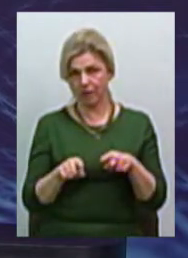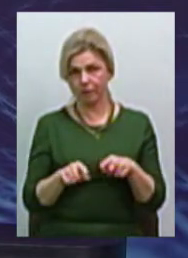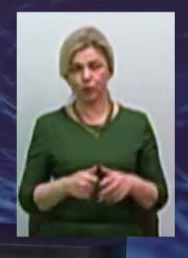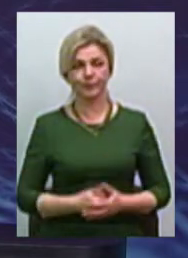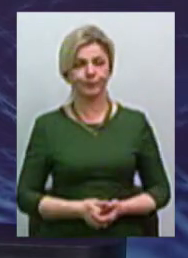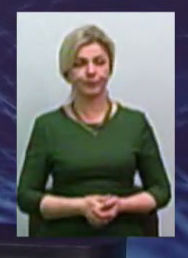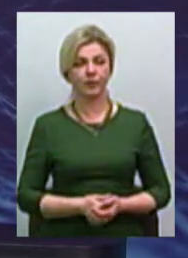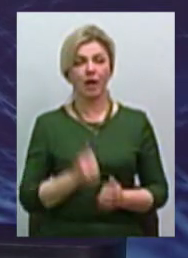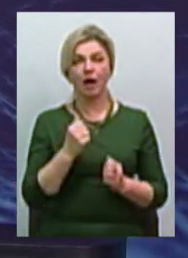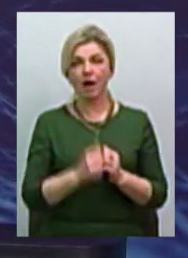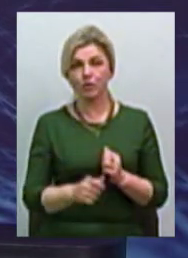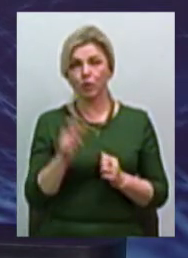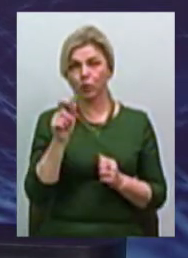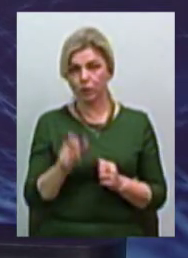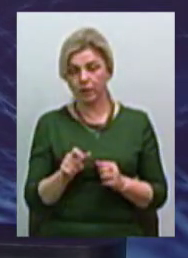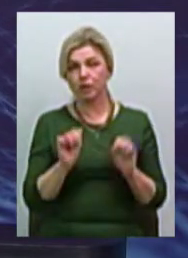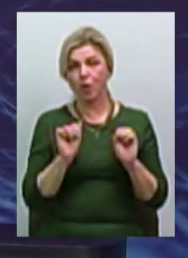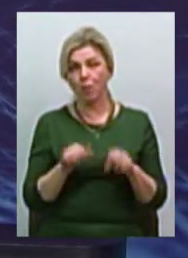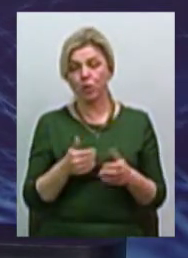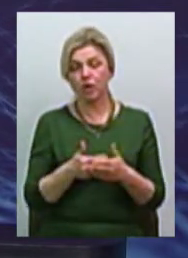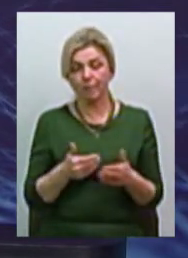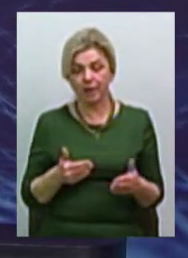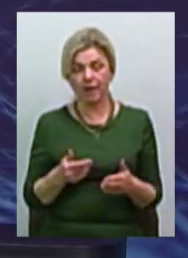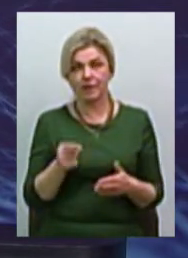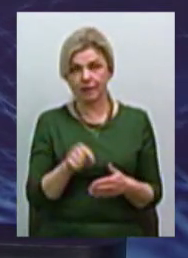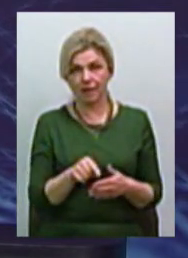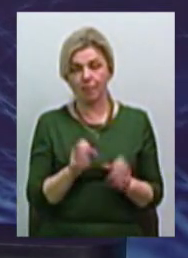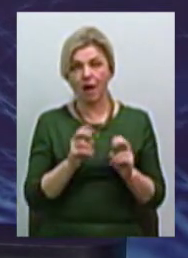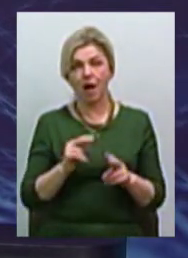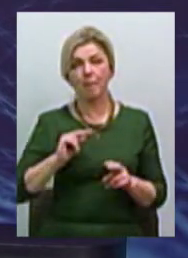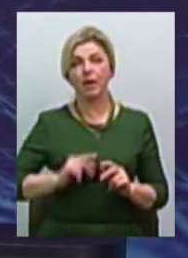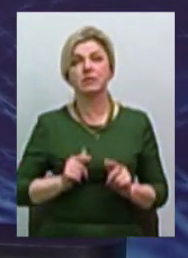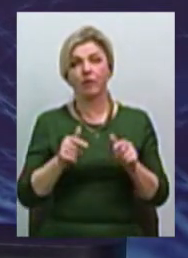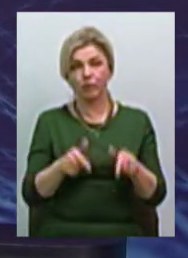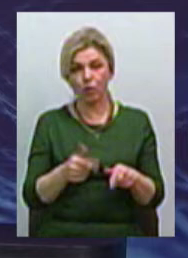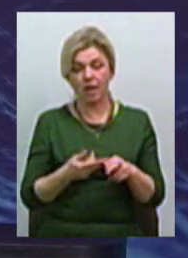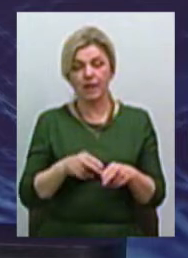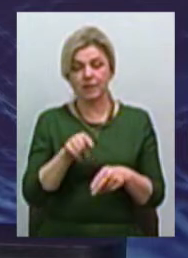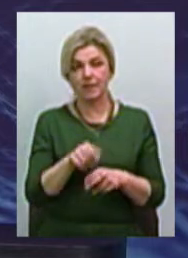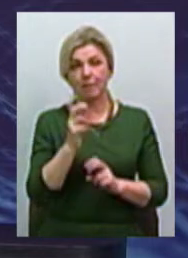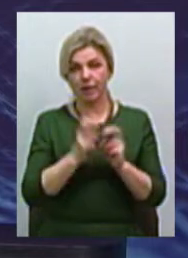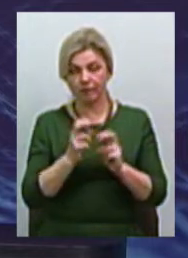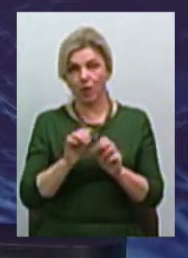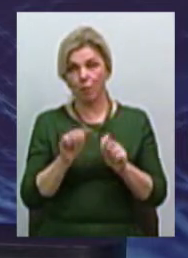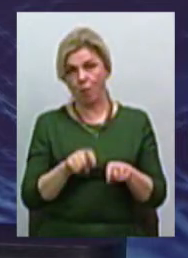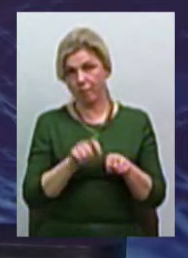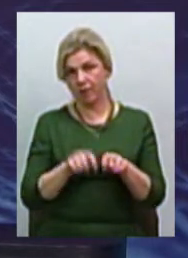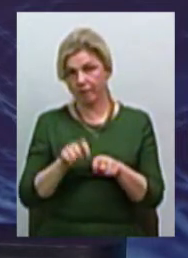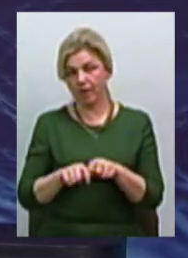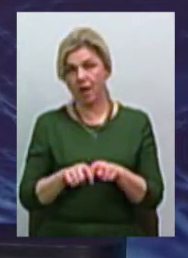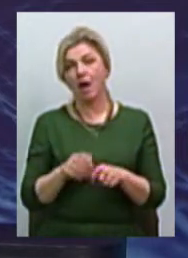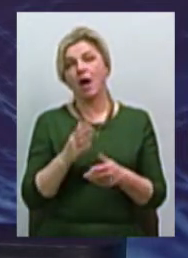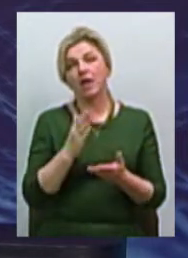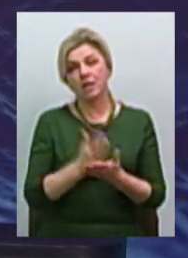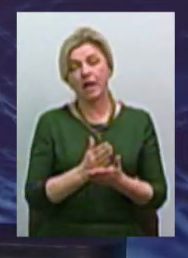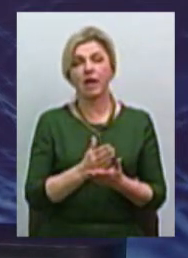І кожна людина може навіть перед тим, як працевлаштовуватися на це підприємство, воно може перевірити. А рапта немає,